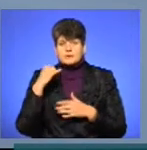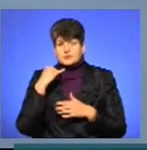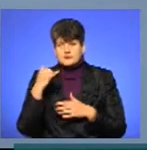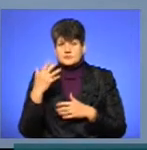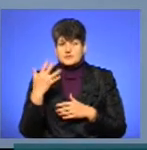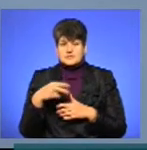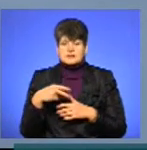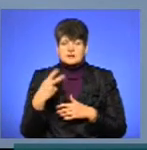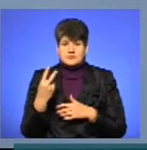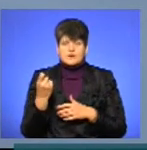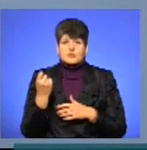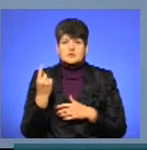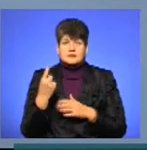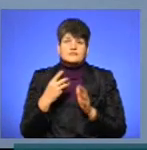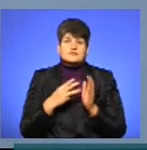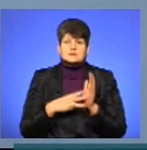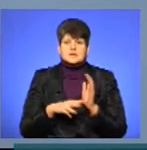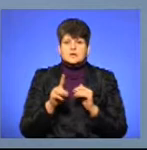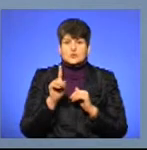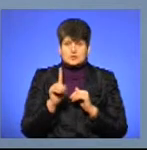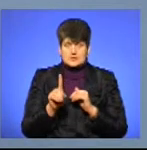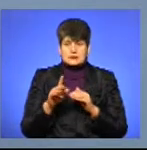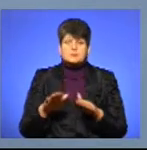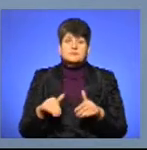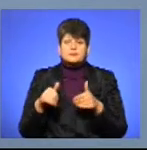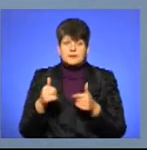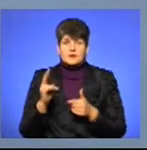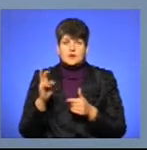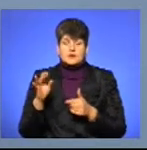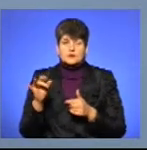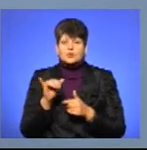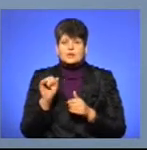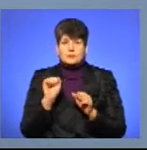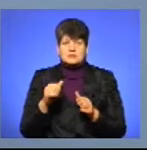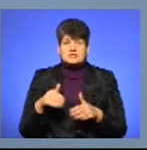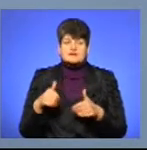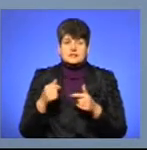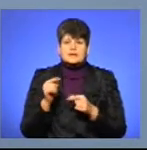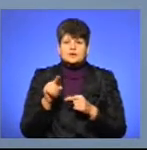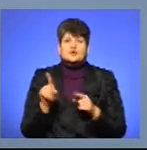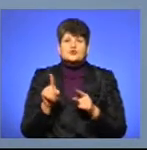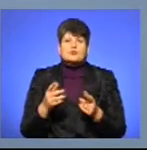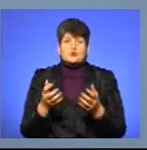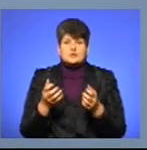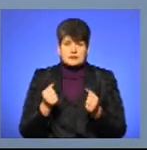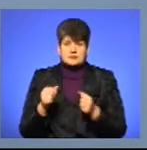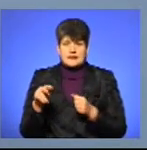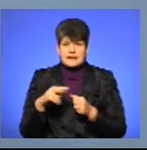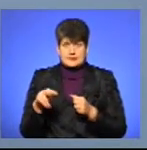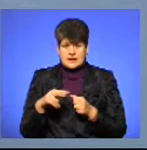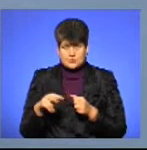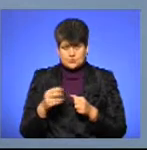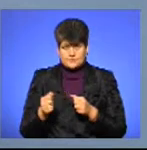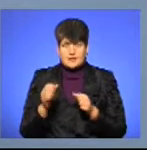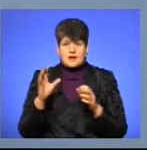52 11 81. Ми надамо координати, куди можна звертатися, для того, щоб отримати літературу.